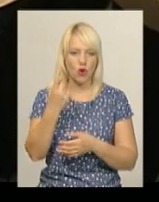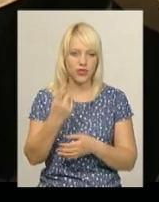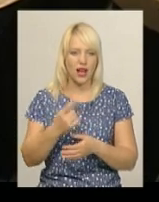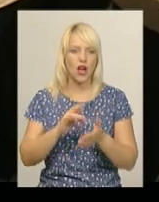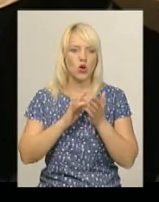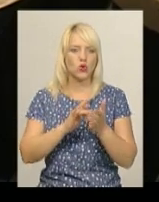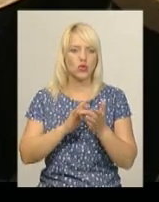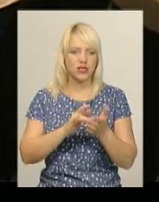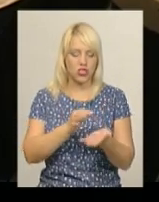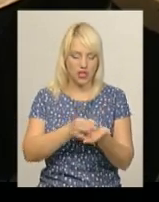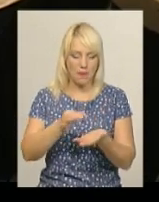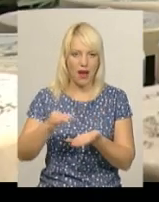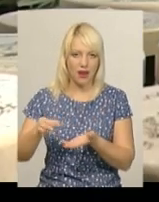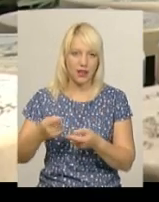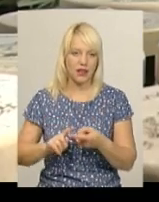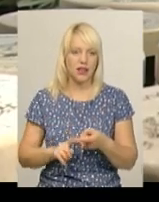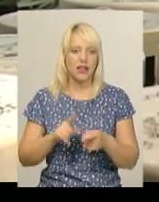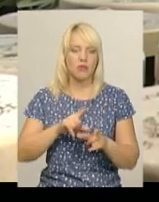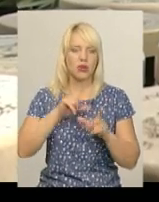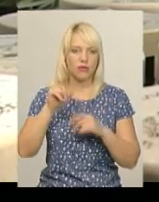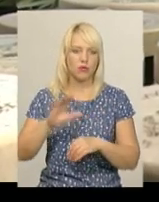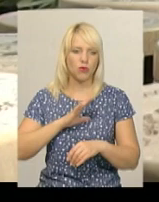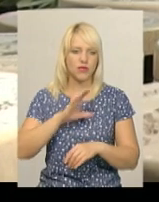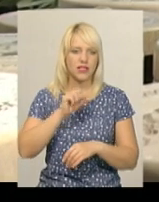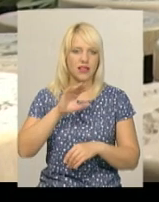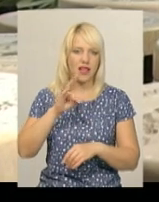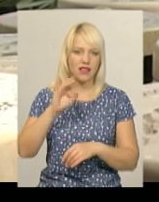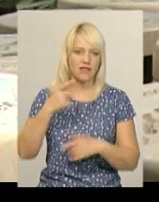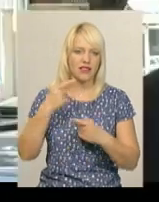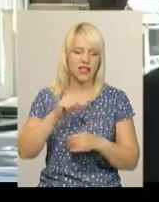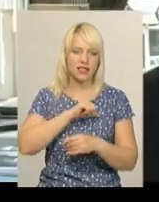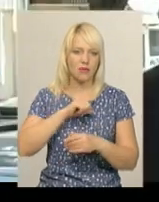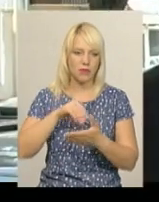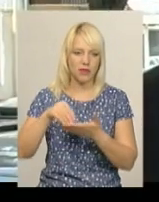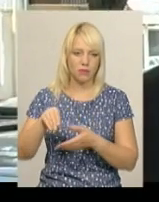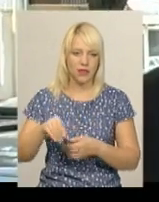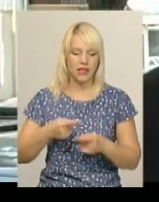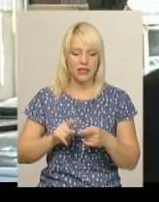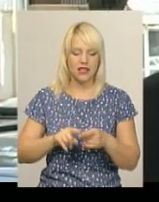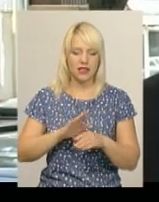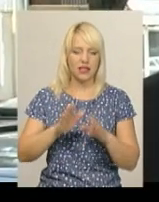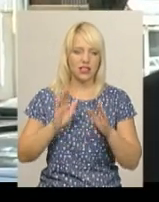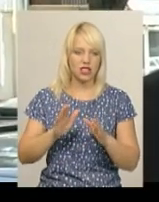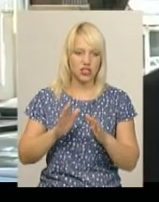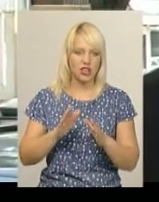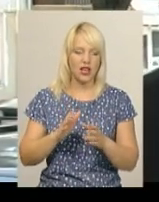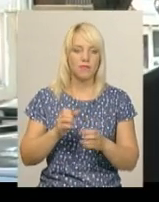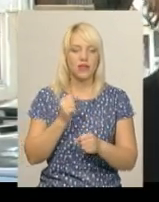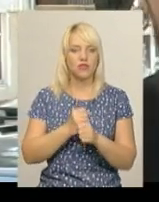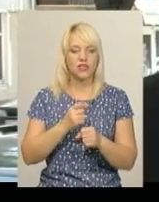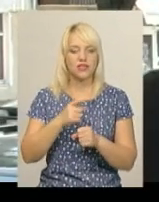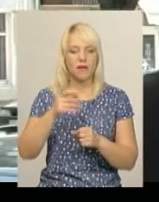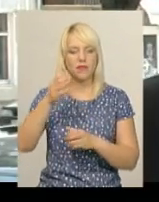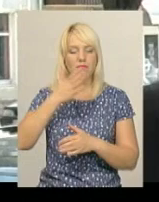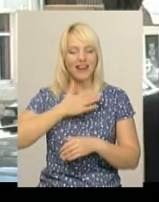почалося усе три роки тому з весільної подорожі до Сатанова, де вони придбали свою першу марку. Це не лише колекціонування, це ще якісь приємні спогади. Тому що це